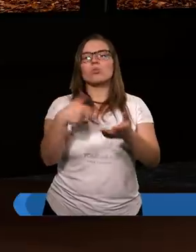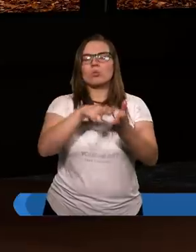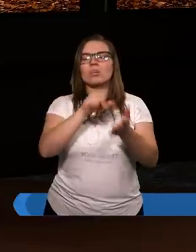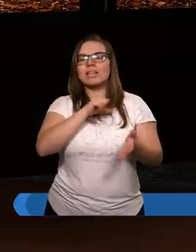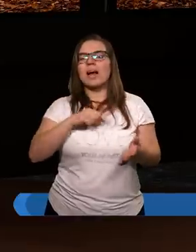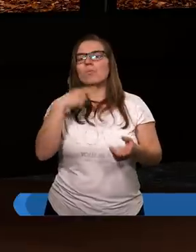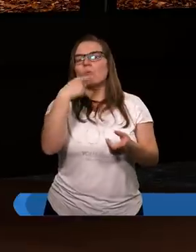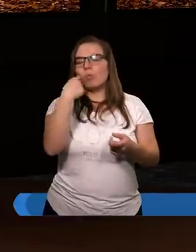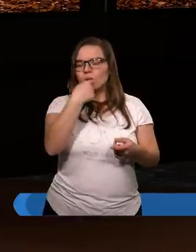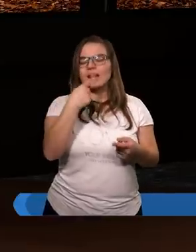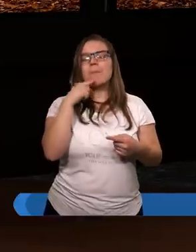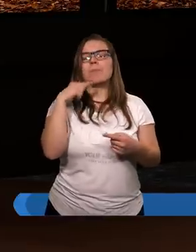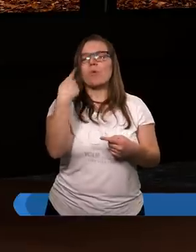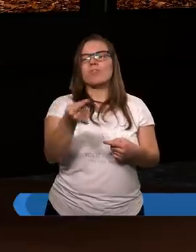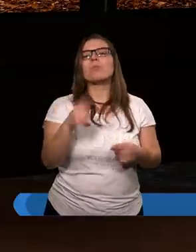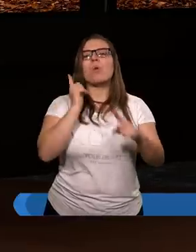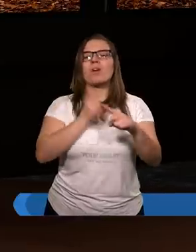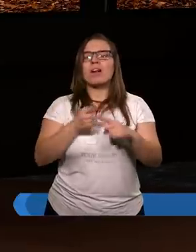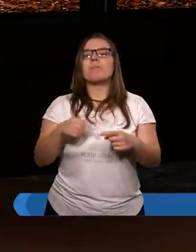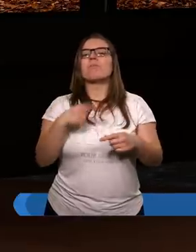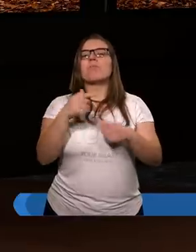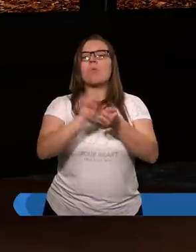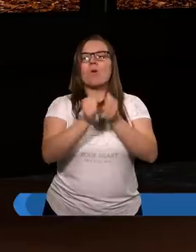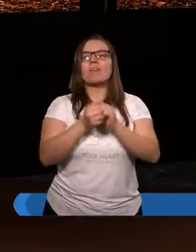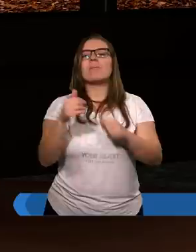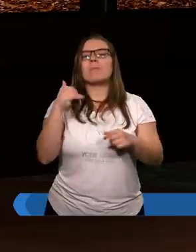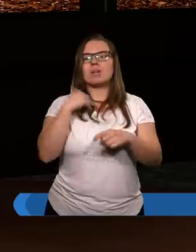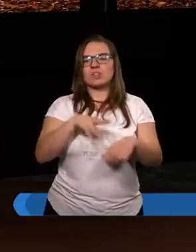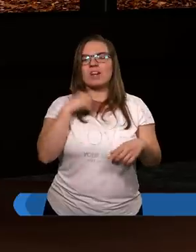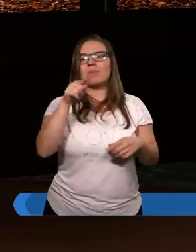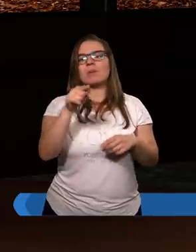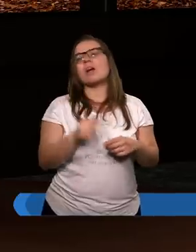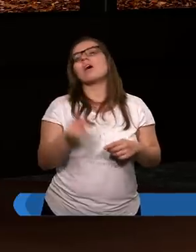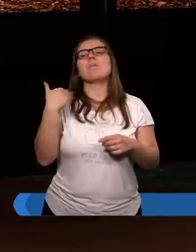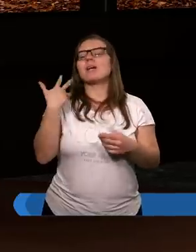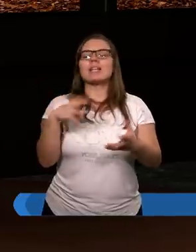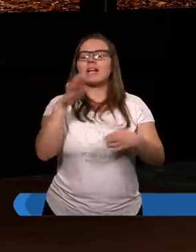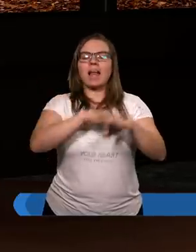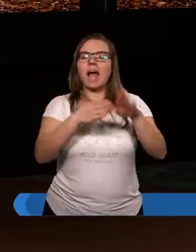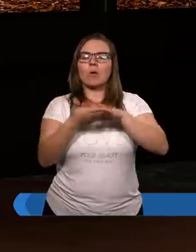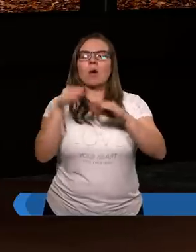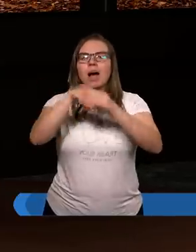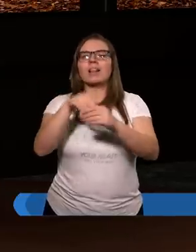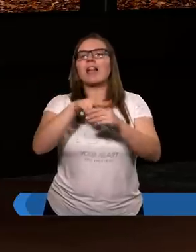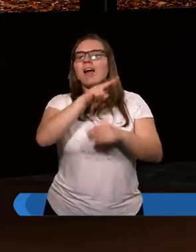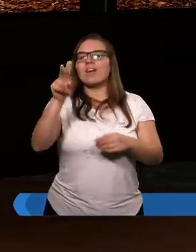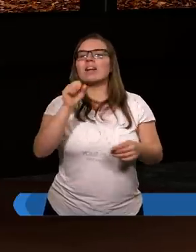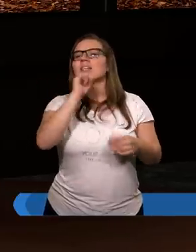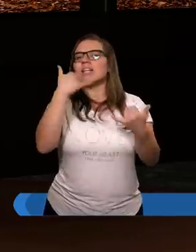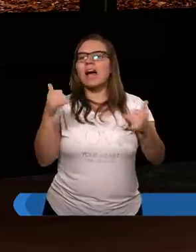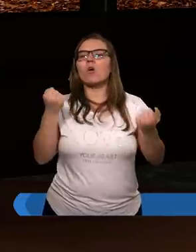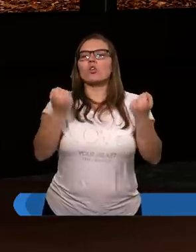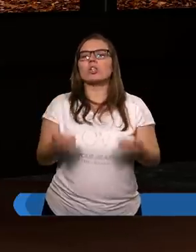sami ustnie powiedzą. Postanowiliśmy bowiem Duch Święty i my, by nie nakładać na was żadnego innego